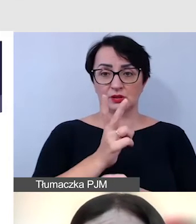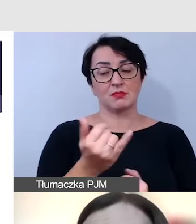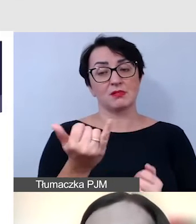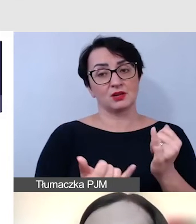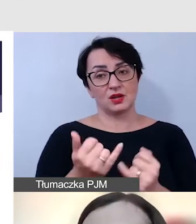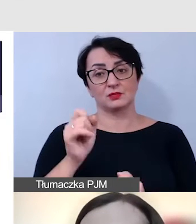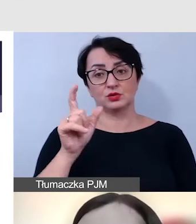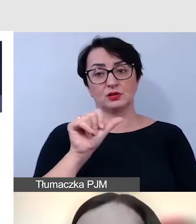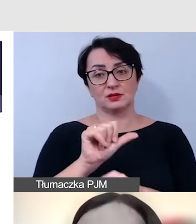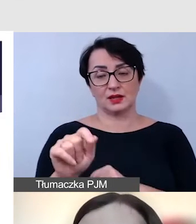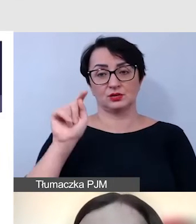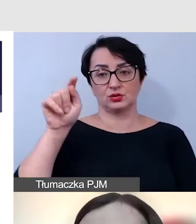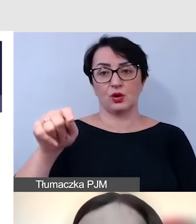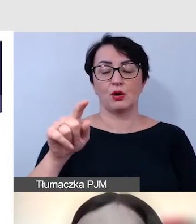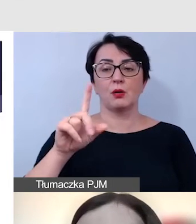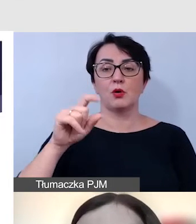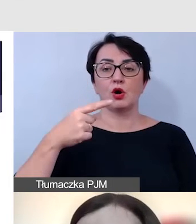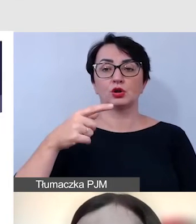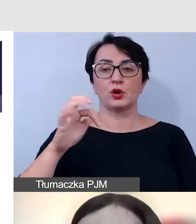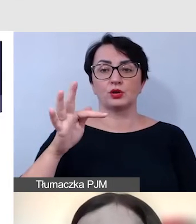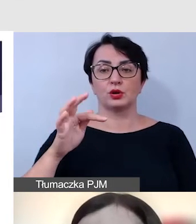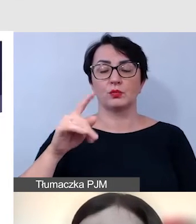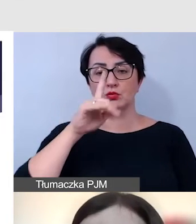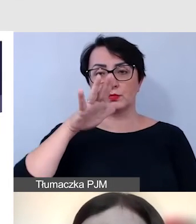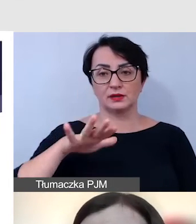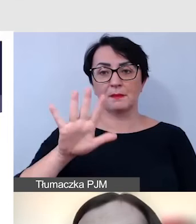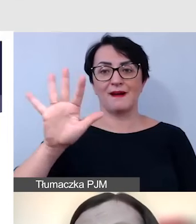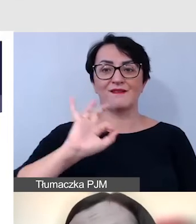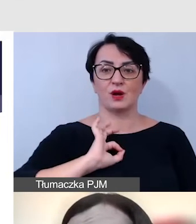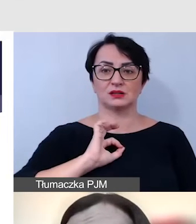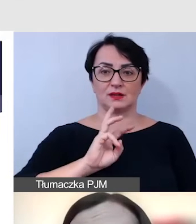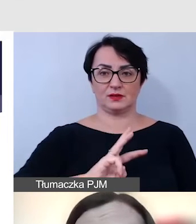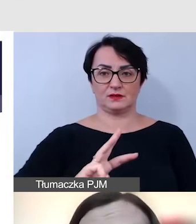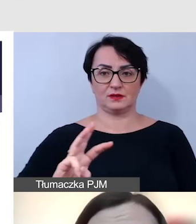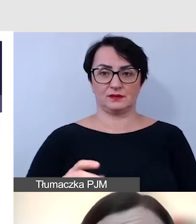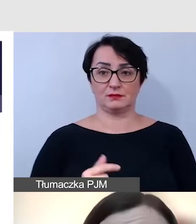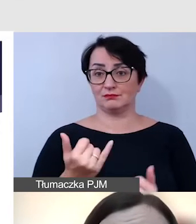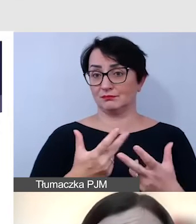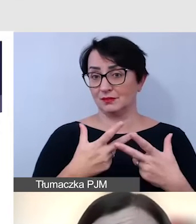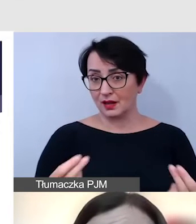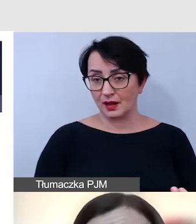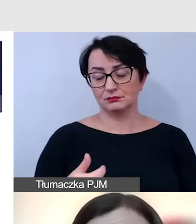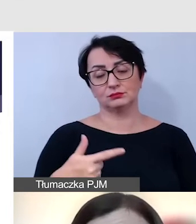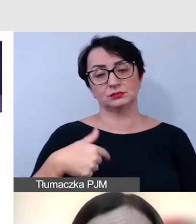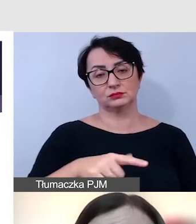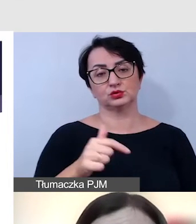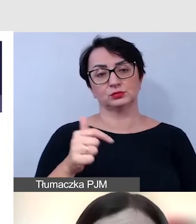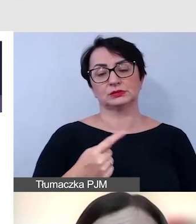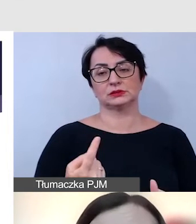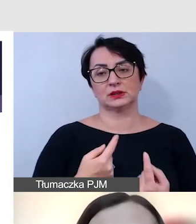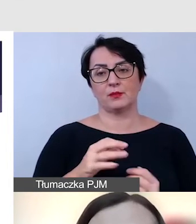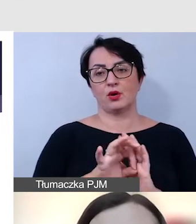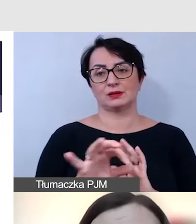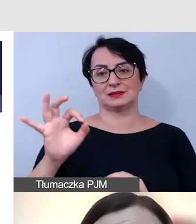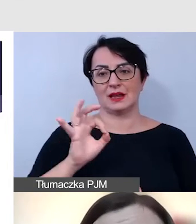znajdujemy się w podmiocie publicznym, który posiada stronę internetową. Jeśli nie, musimy przygotować to wszystko od